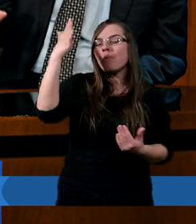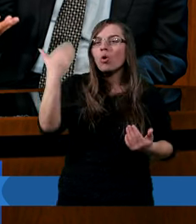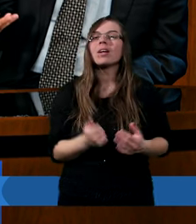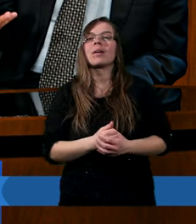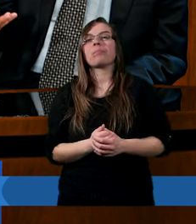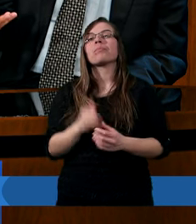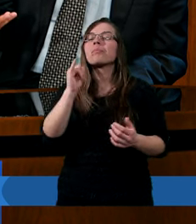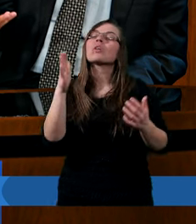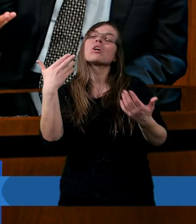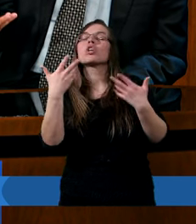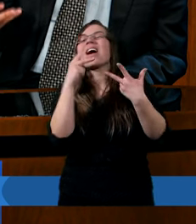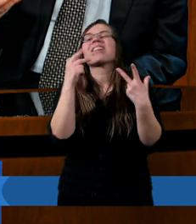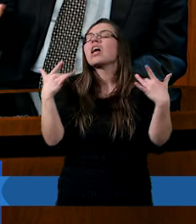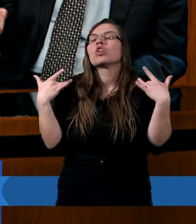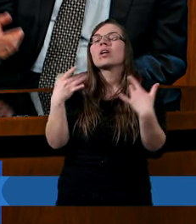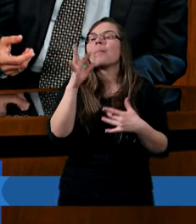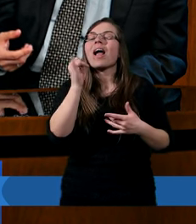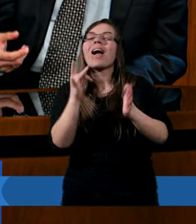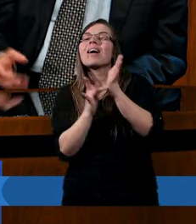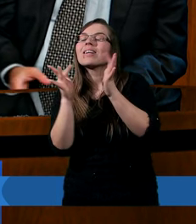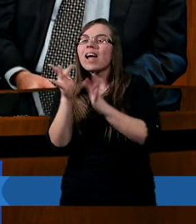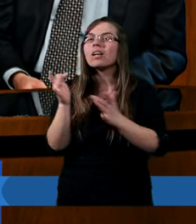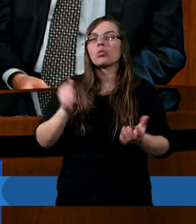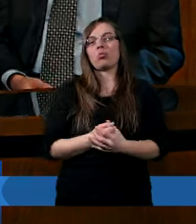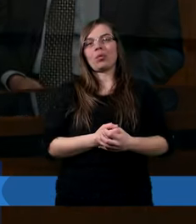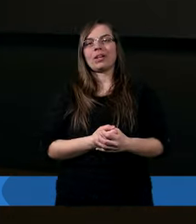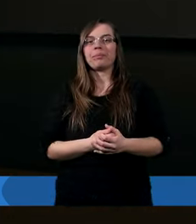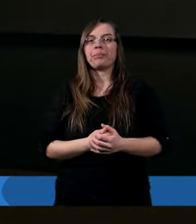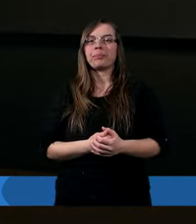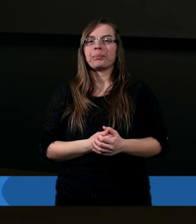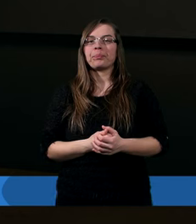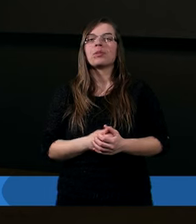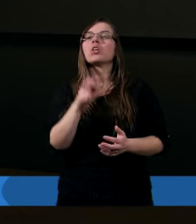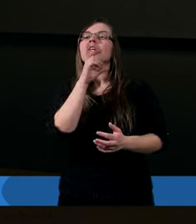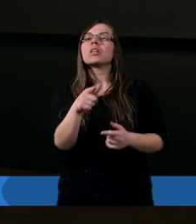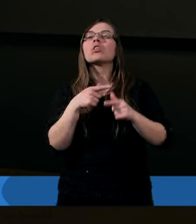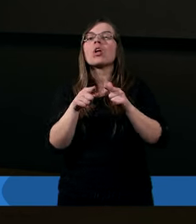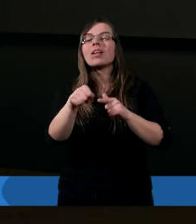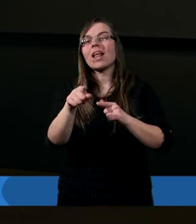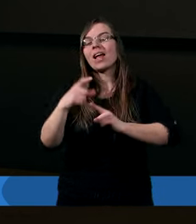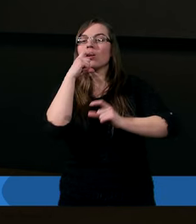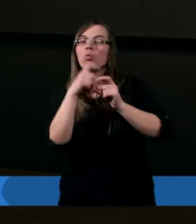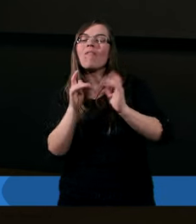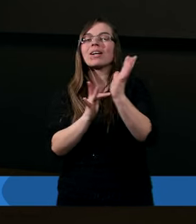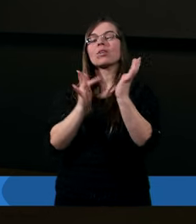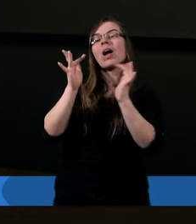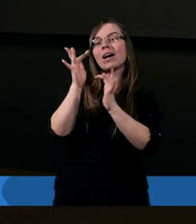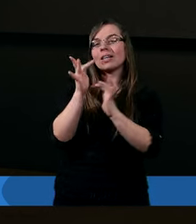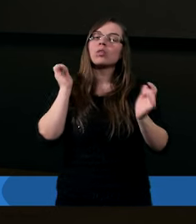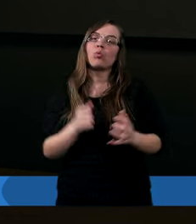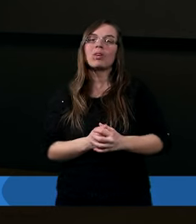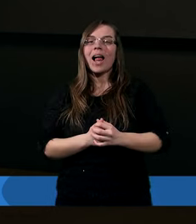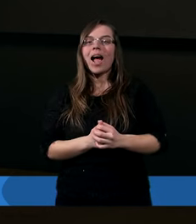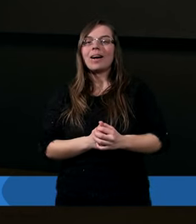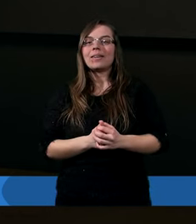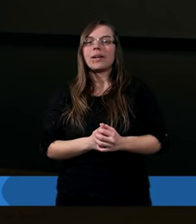potrafi żyć tak, jak jest Jezus Chrystus, chociażby nawet chciał. Czy te słowa Jezusa Chrystusa